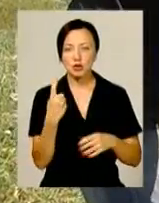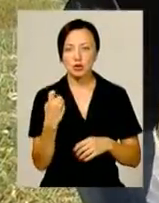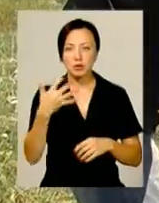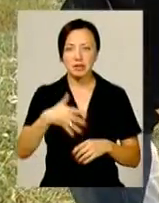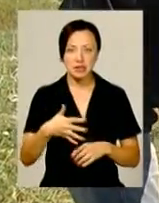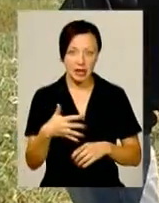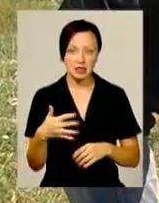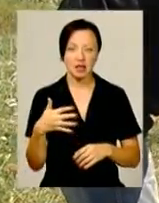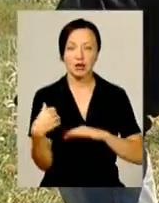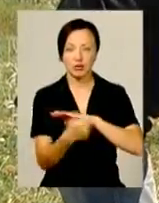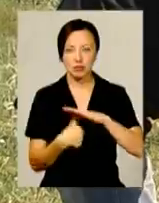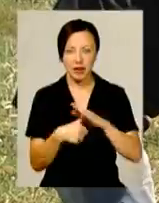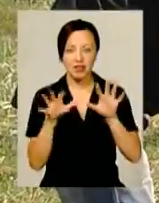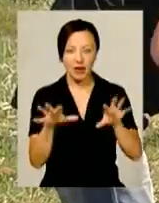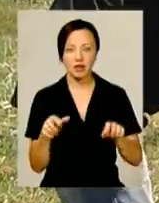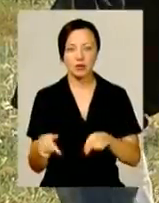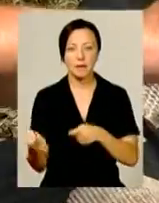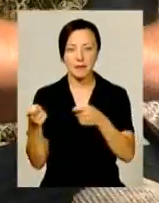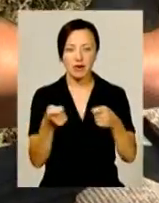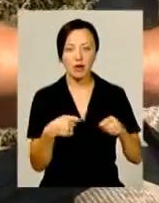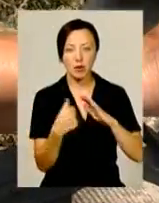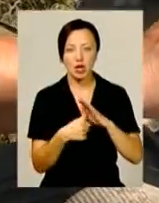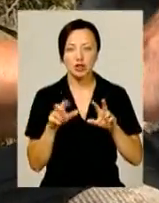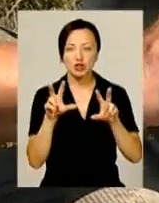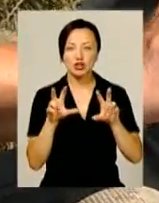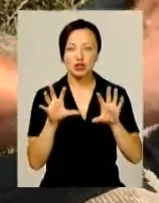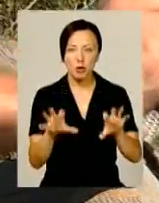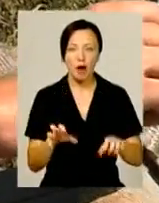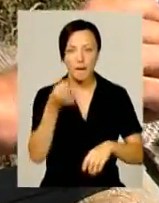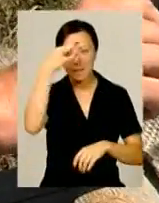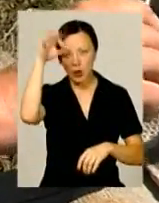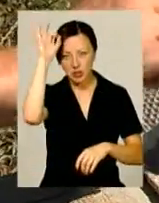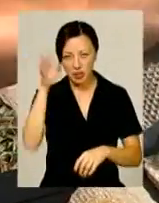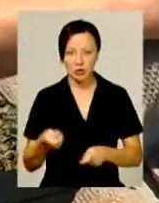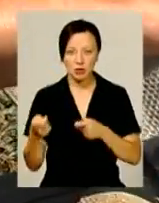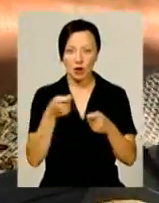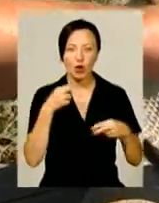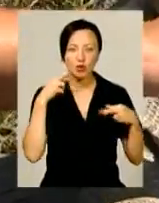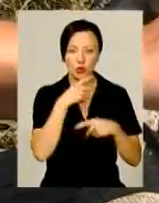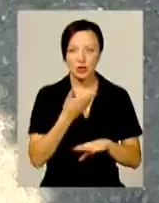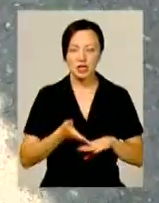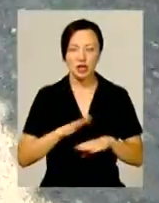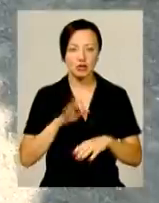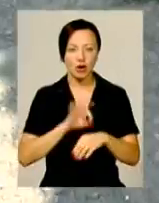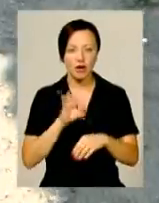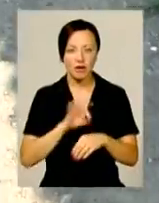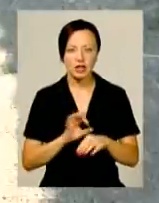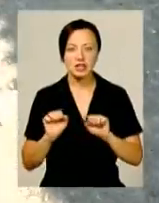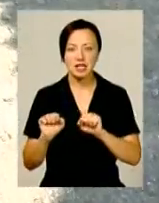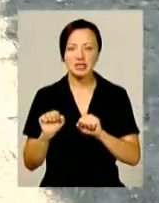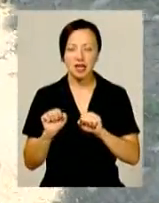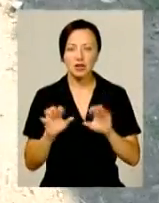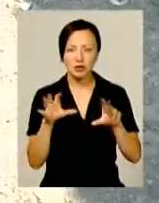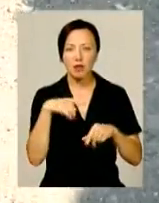нічийних тварин. Саме сюди привозять бродячих собак поліцейські, доставляють отруєних і тяжко хворих. Захисники чотирилапих